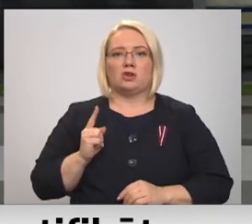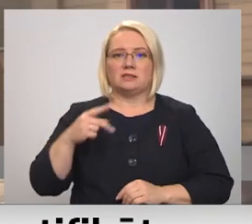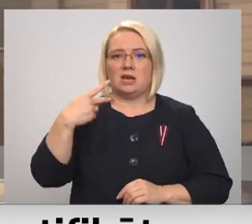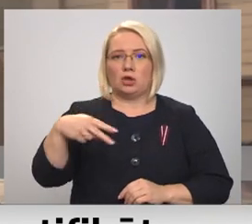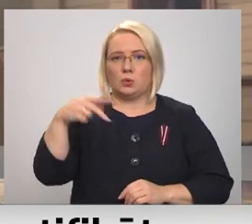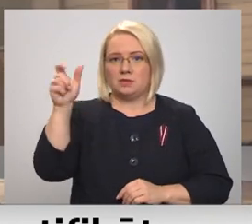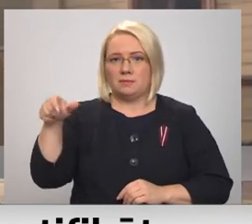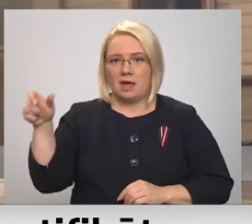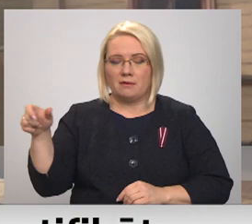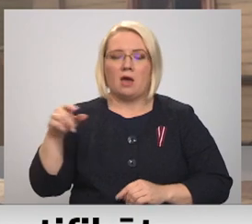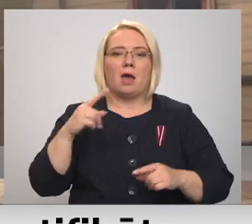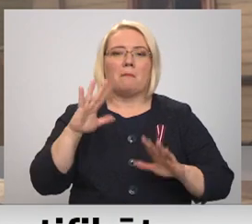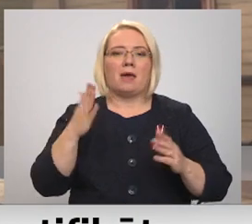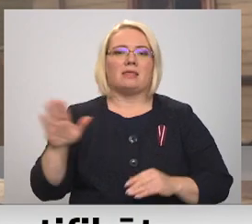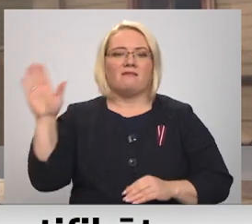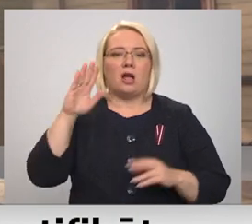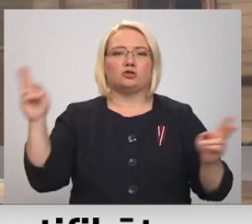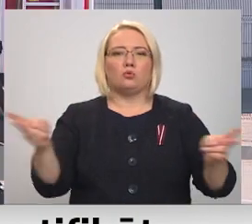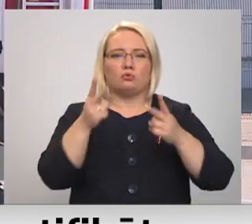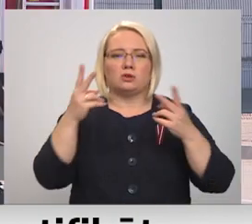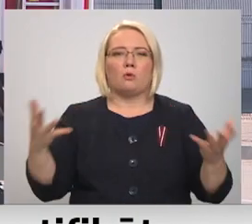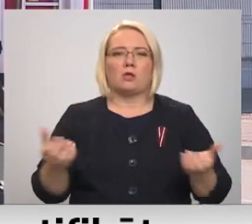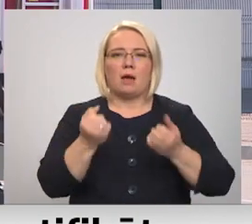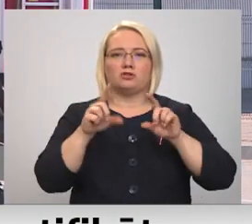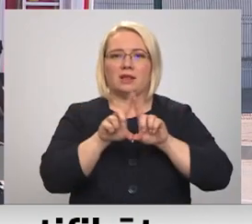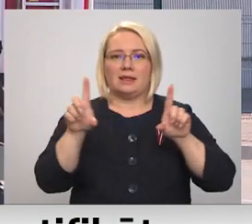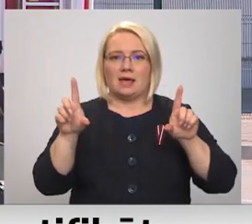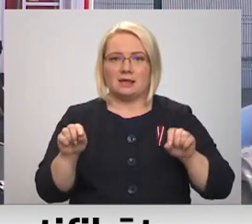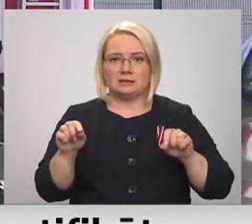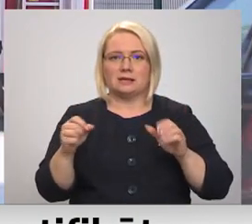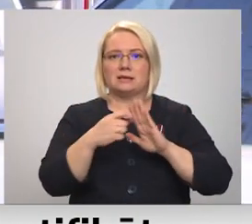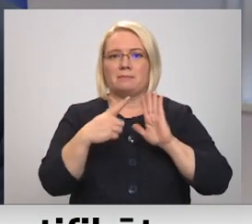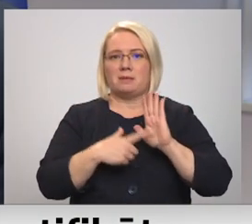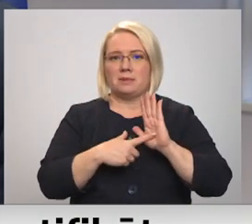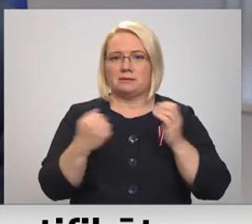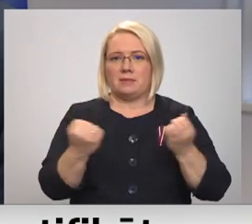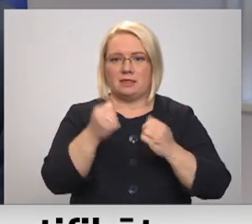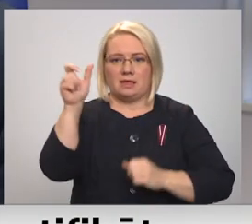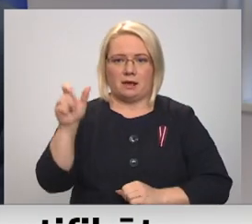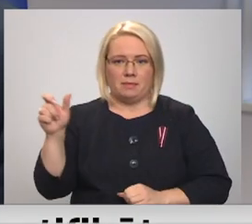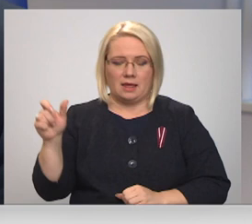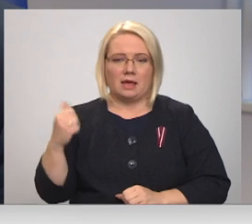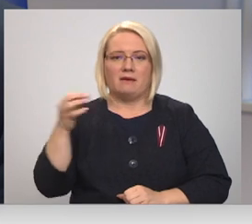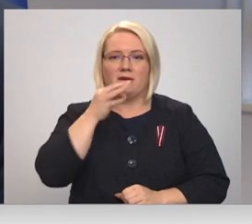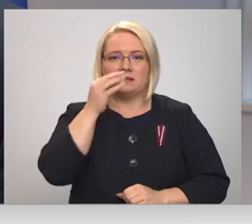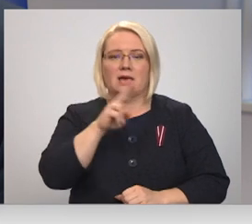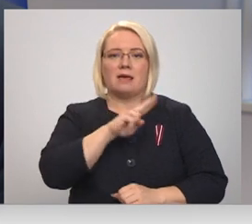nodarbinātie, bet valsts ugunsdzēsības un glābšanas dienestā – 17. Tas nevakcinēto